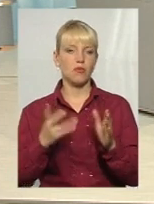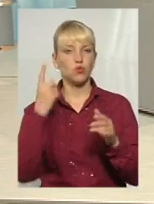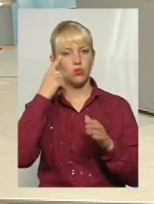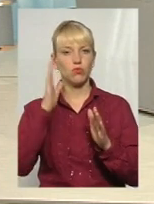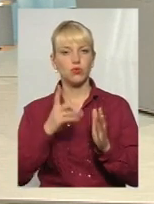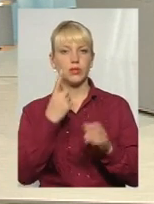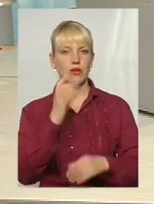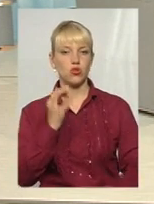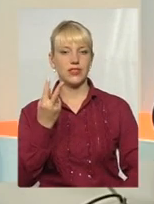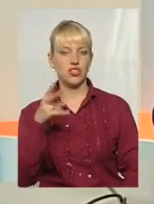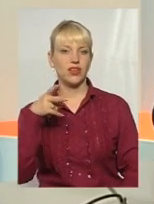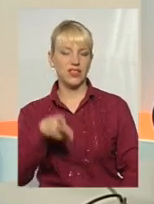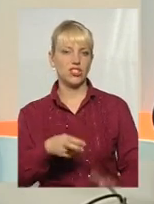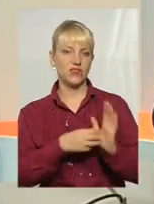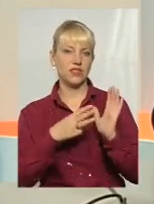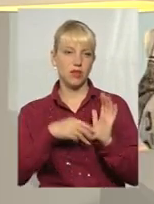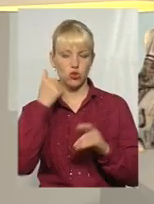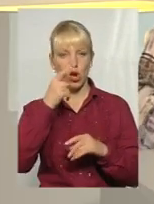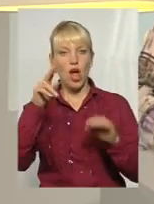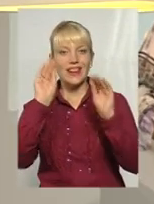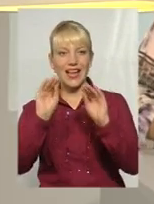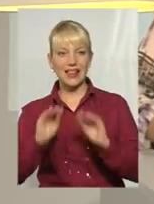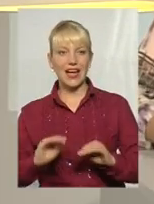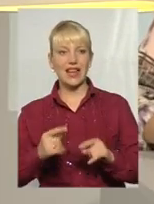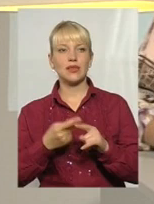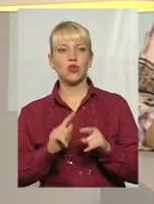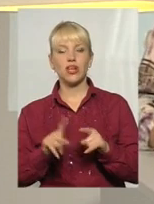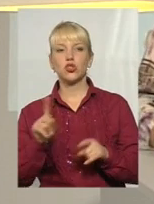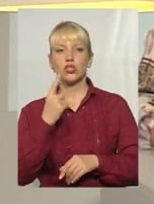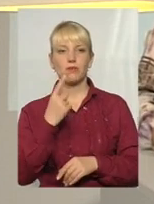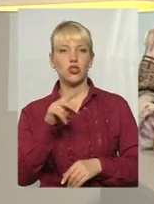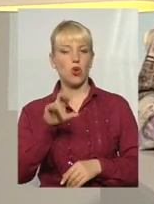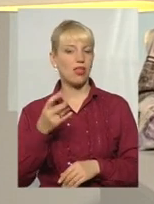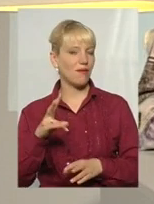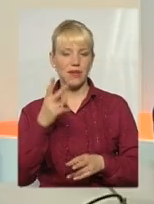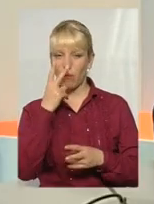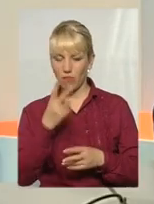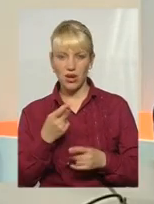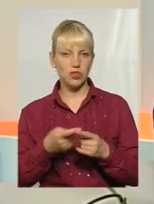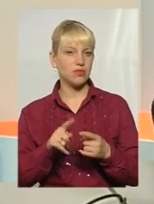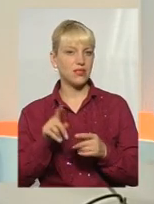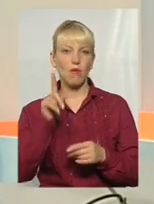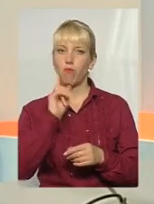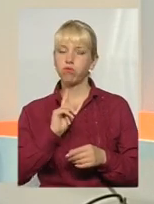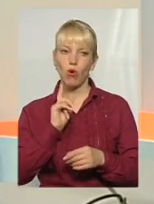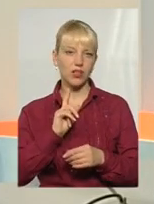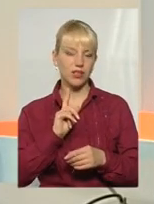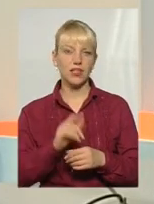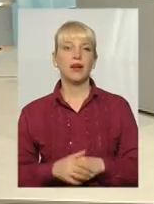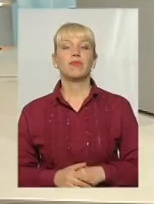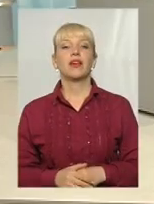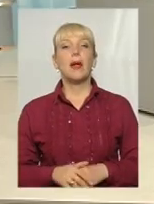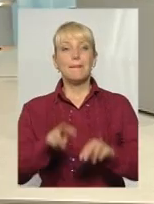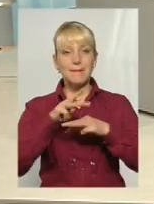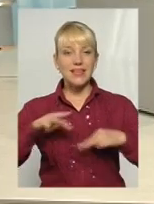року. Тобто декларації про те, що з 1 липня ми їх побачимо, це поки що... Міністерство